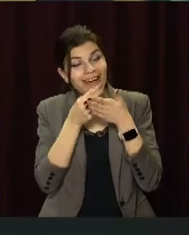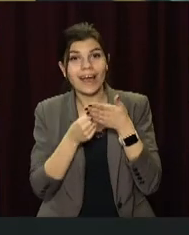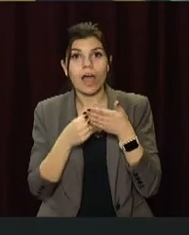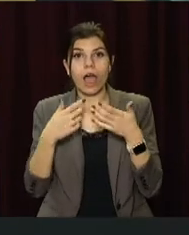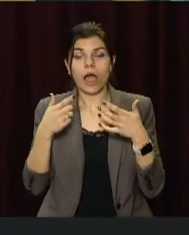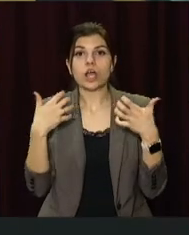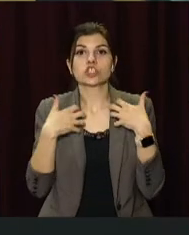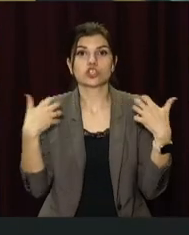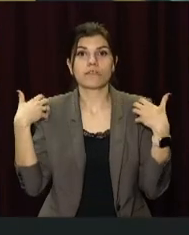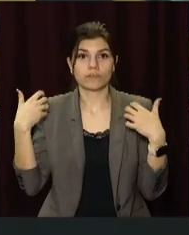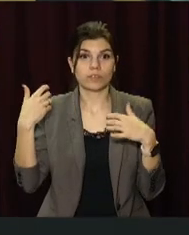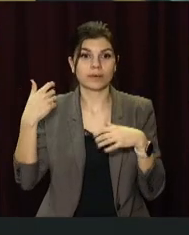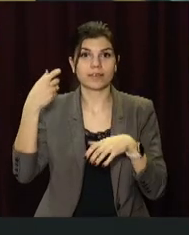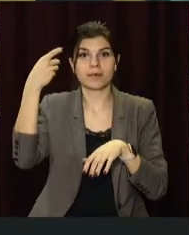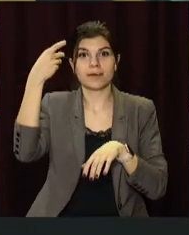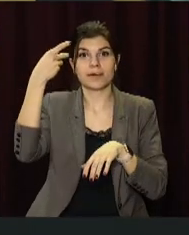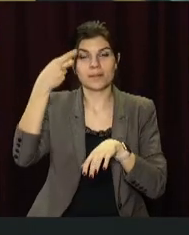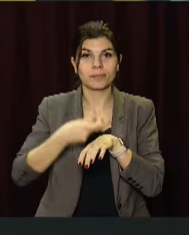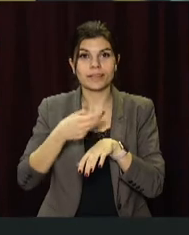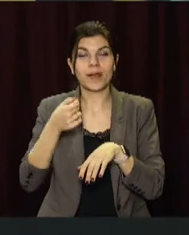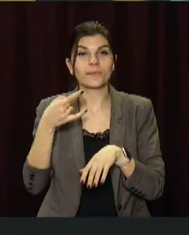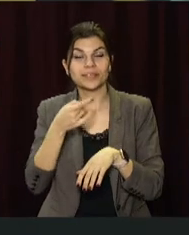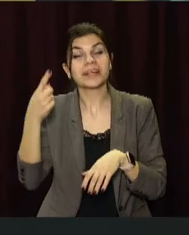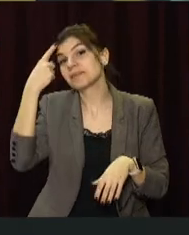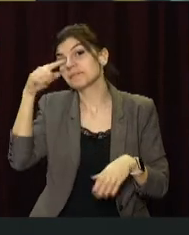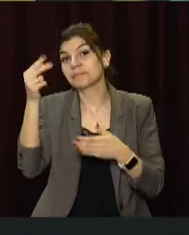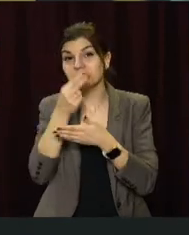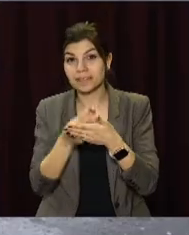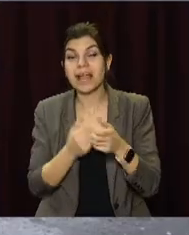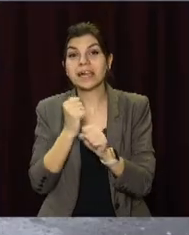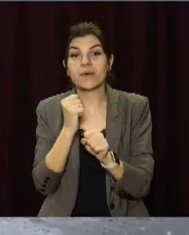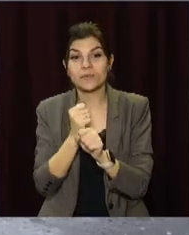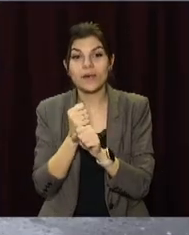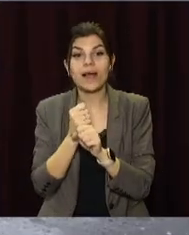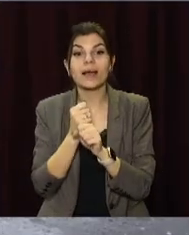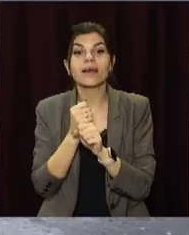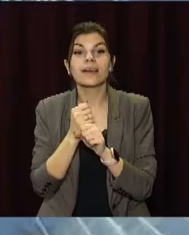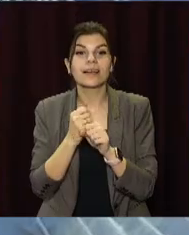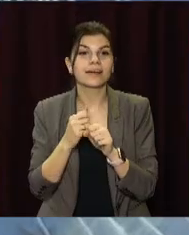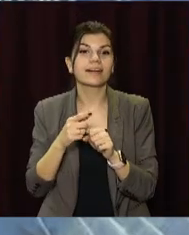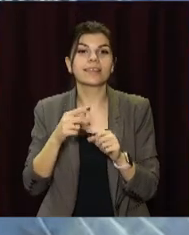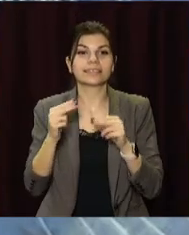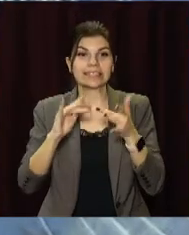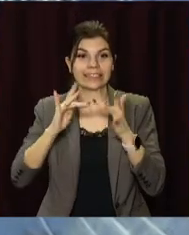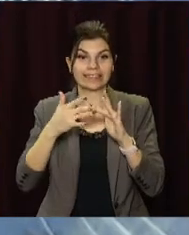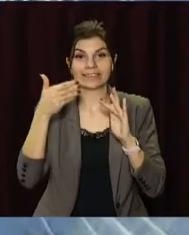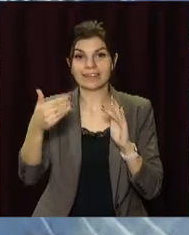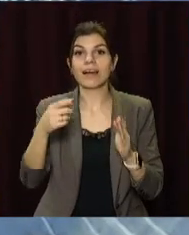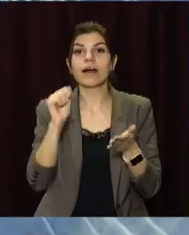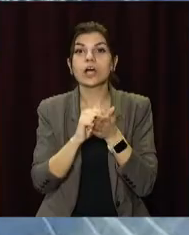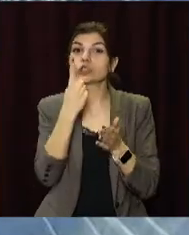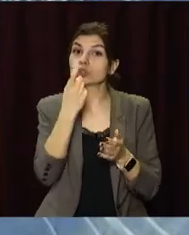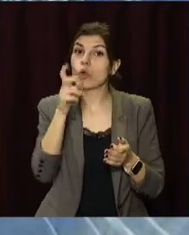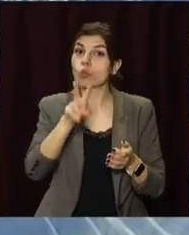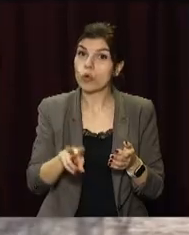Пухнастика зобразив супергероєм та пілотом. Художник виставив роботу на аукціон через соцмережу. Стартова ціна – 100